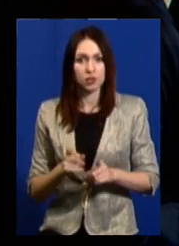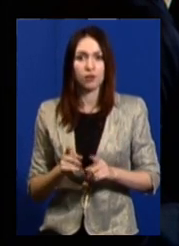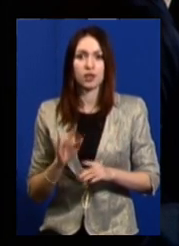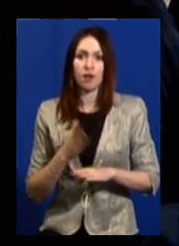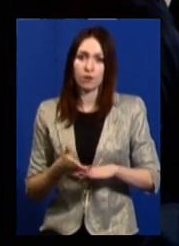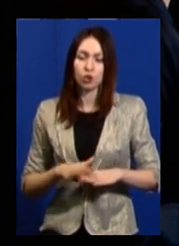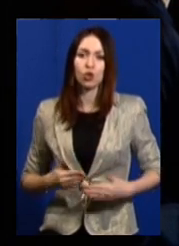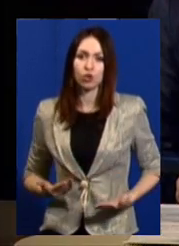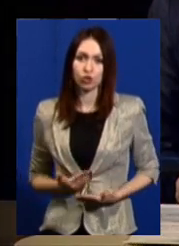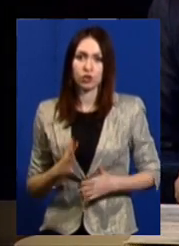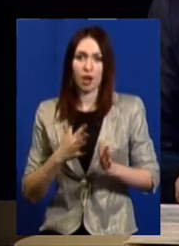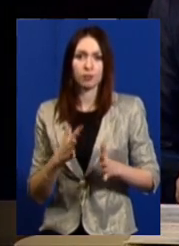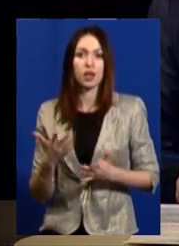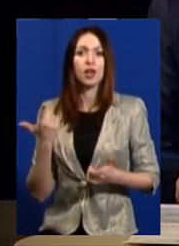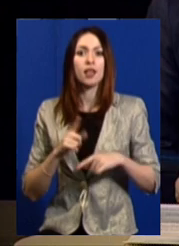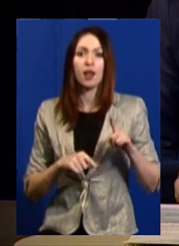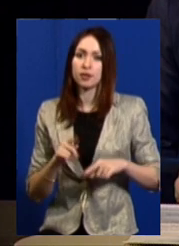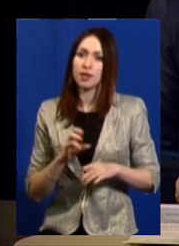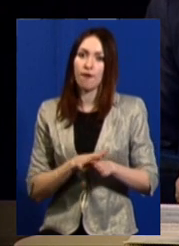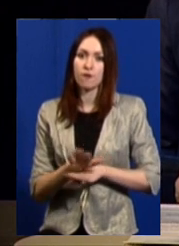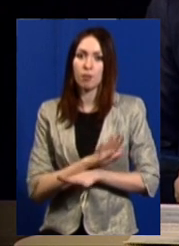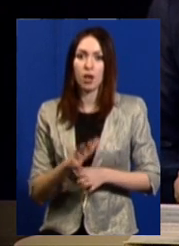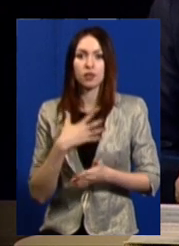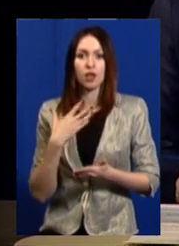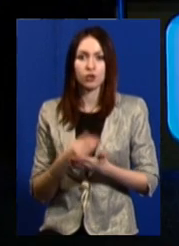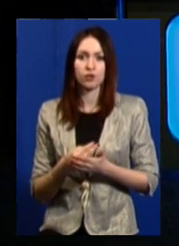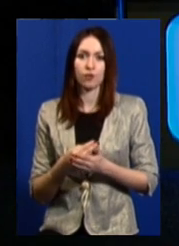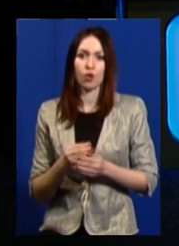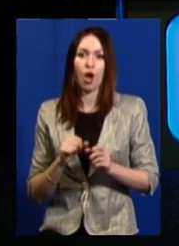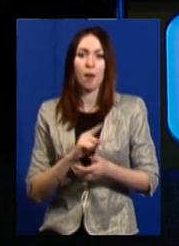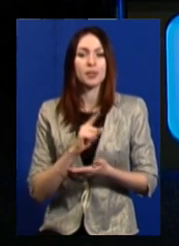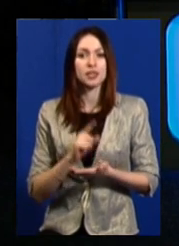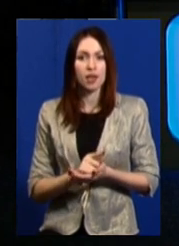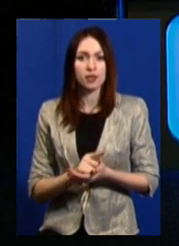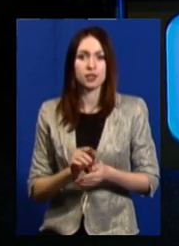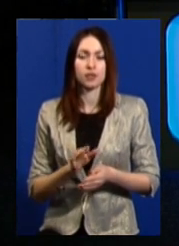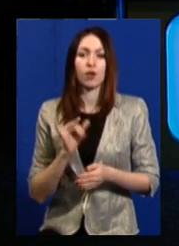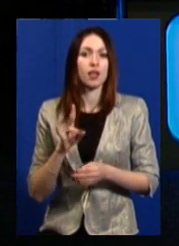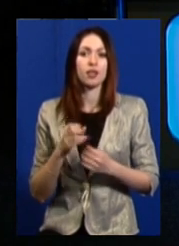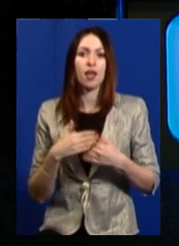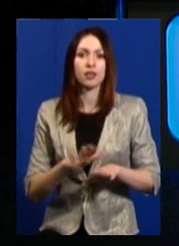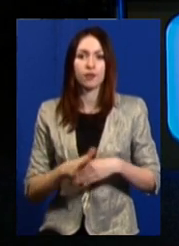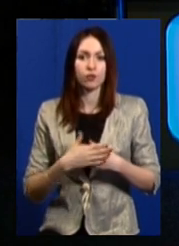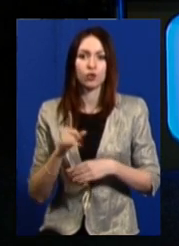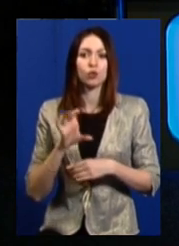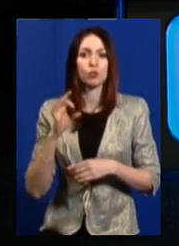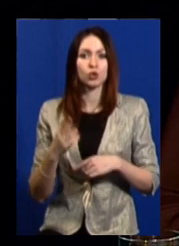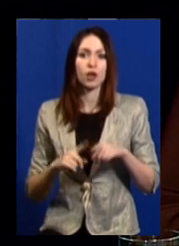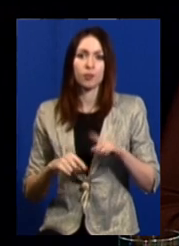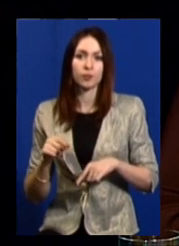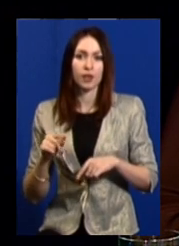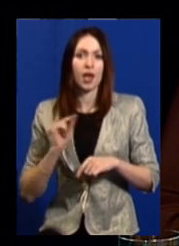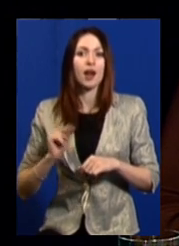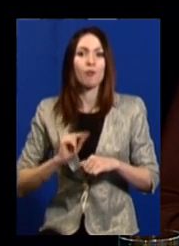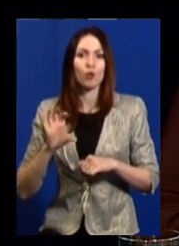складних життєвих обставинах, де батьки не виконують свої обов'язки в повній мірі. І тому вони не відчиняють двері, щоб соціальні працівники могли